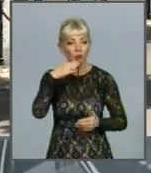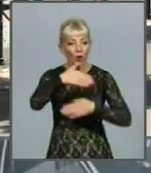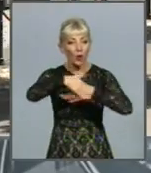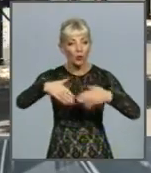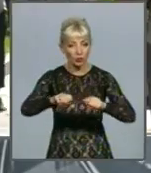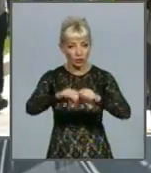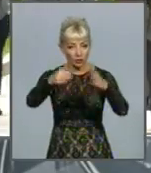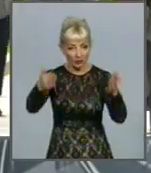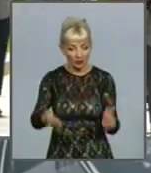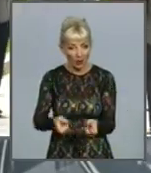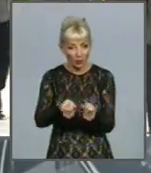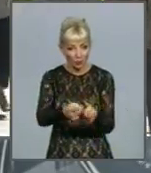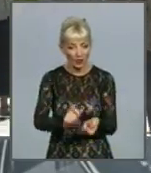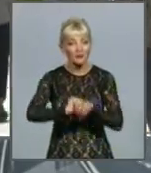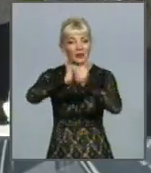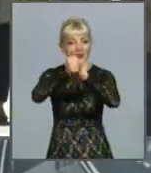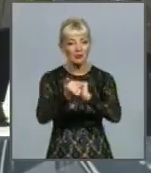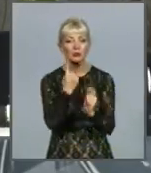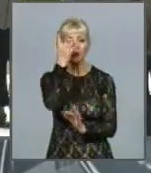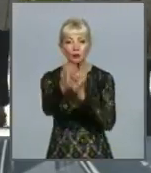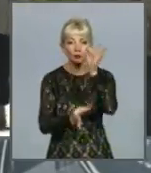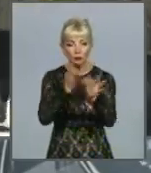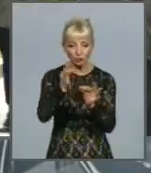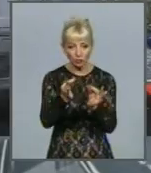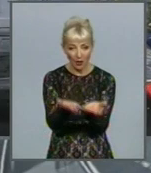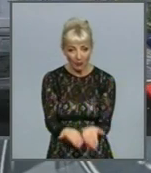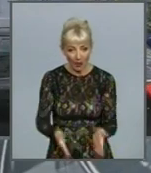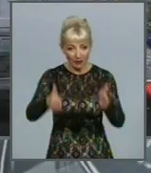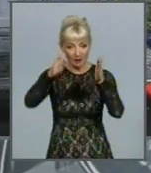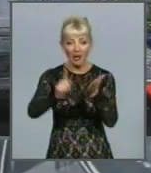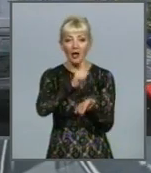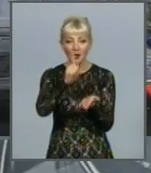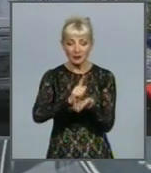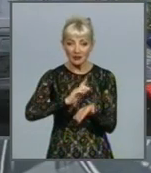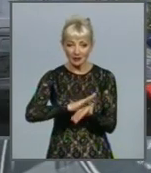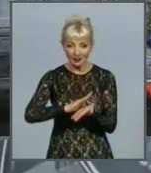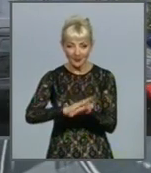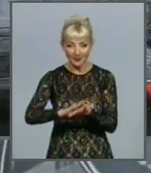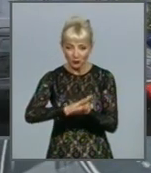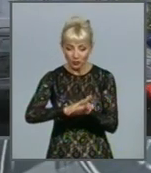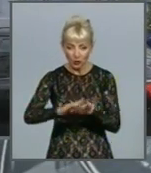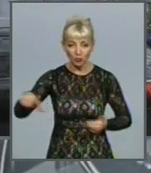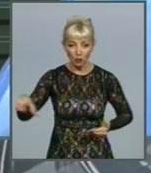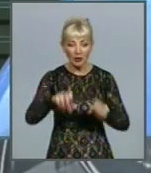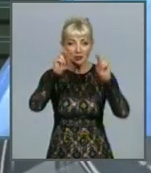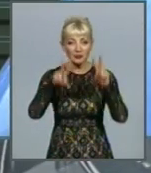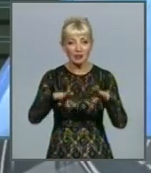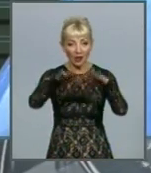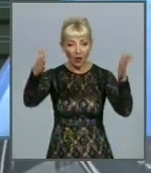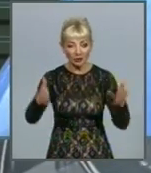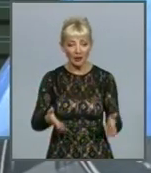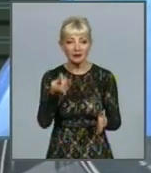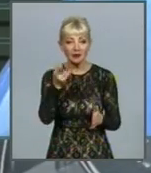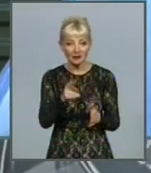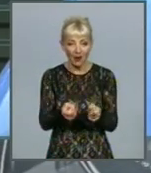щодоби кількаразова заміна сміттєвих пакетів, обов'язкове миття доріг. Спеціальні контейнери для побутових